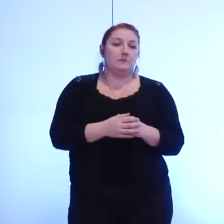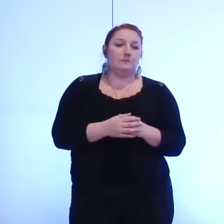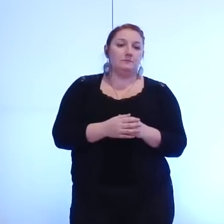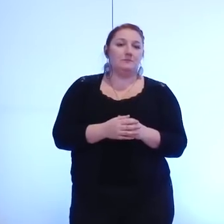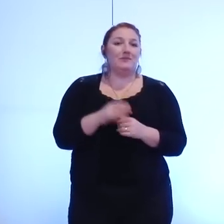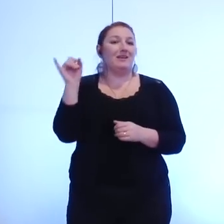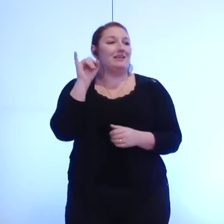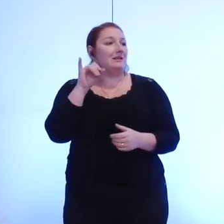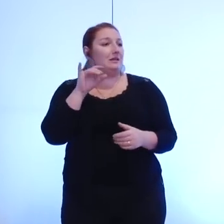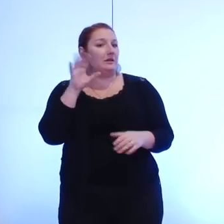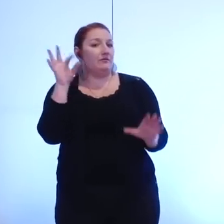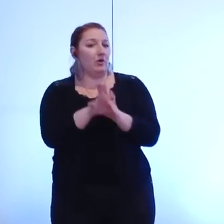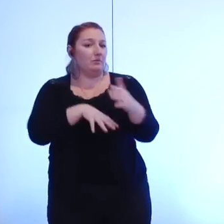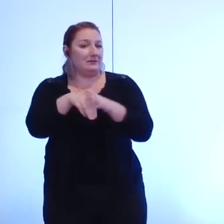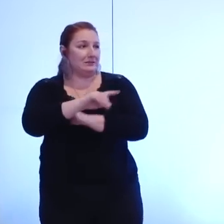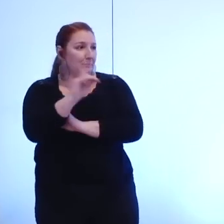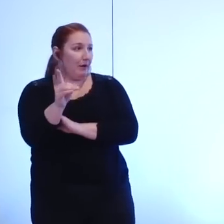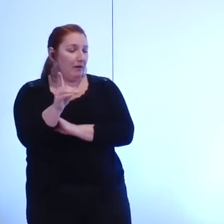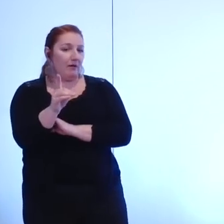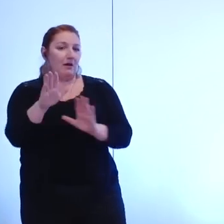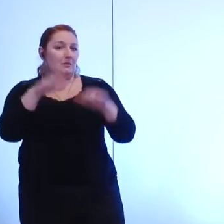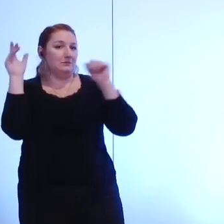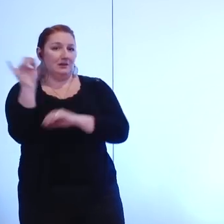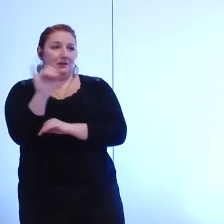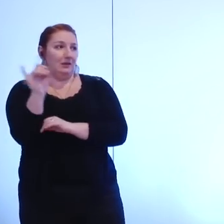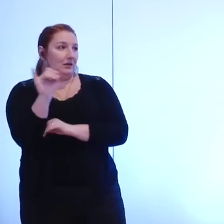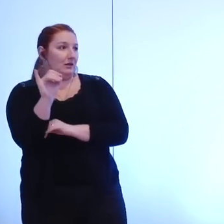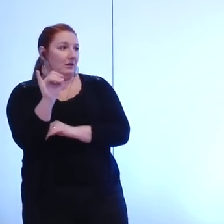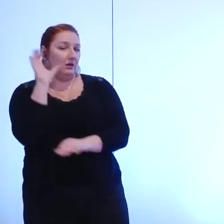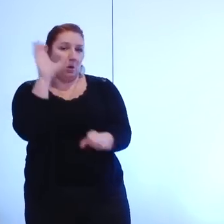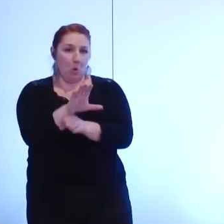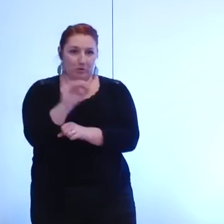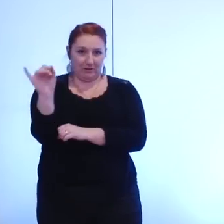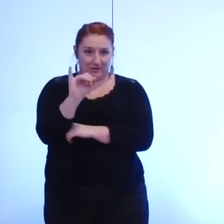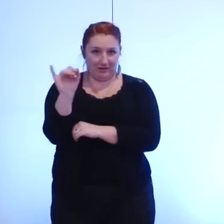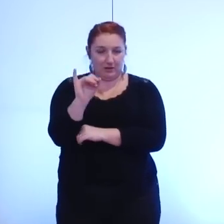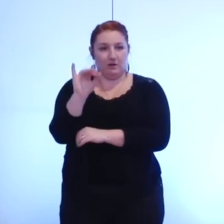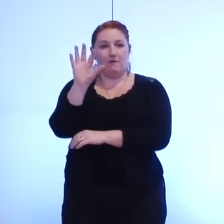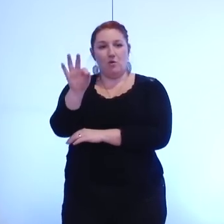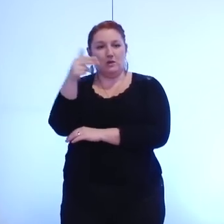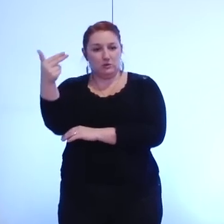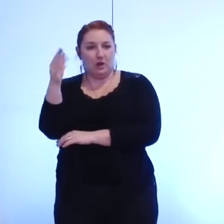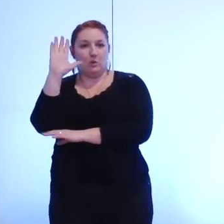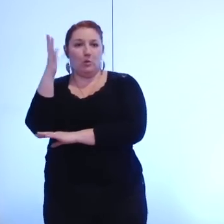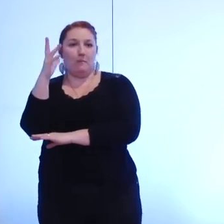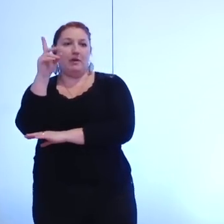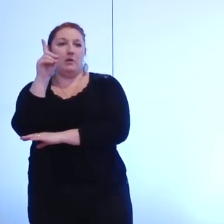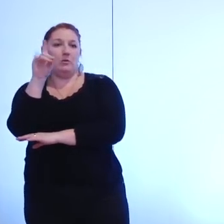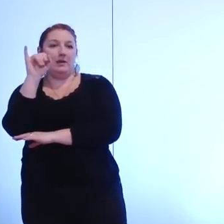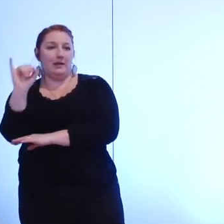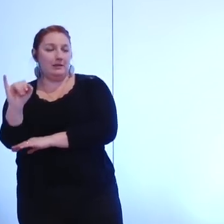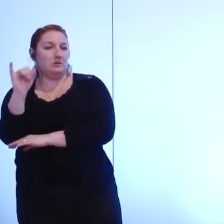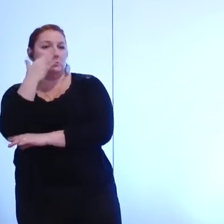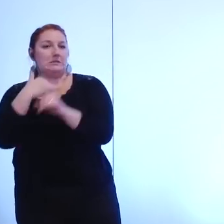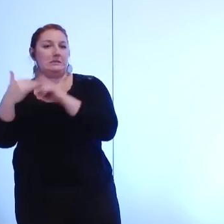qui ne prend pas part au vote qui s'abstient qui est contre Front National UMP UDI sous des civils qui est